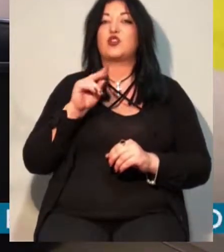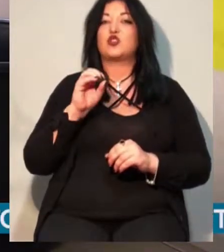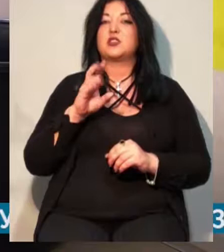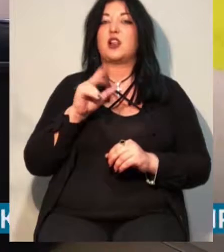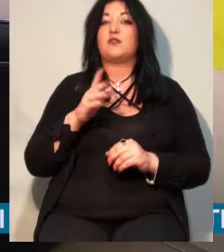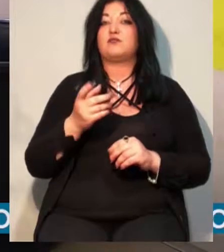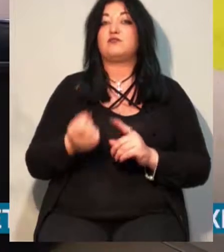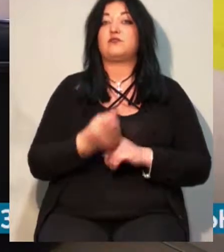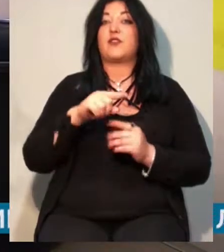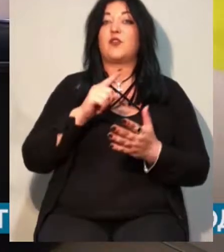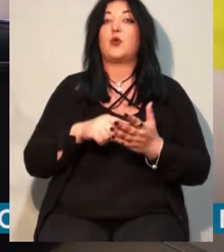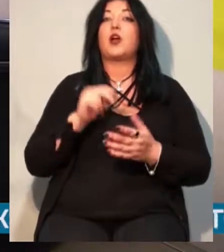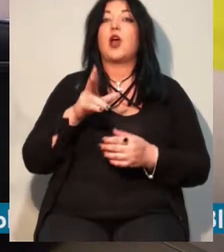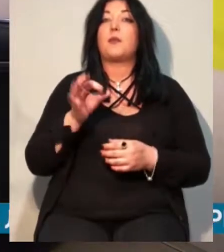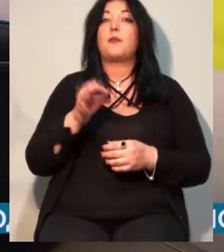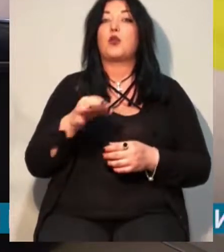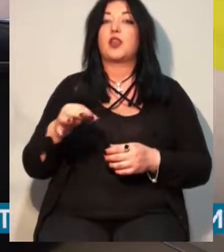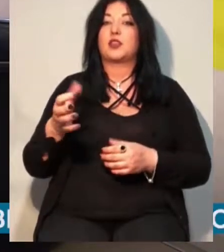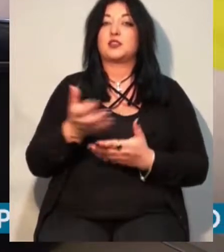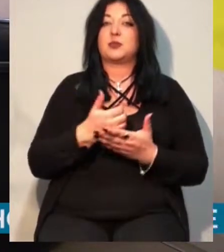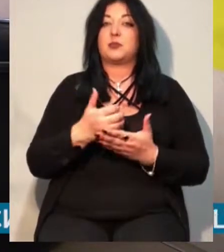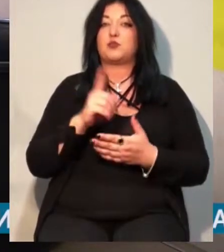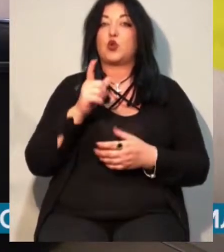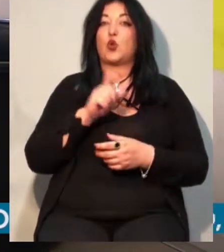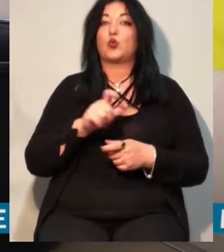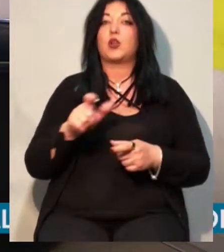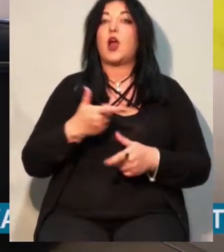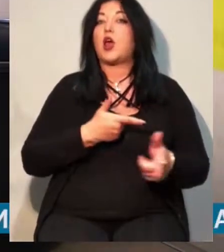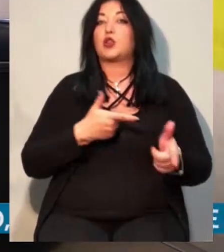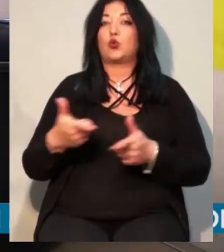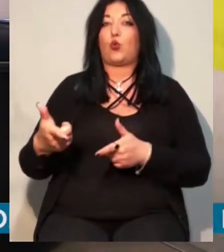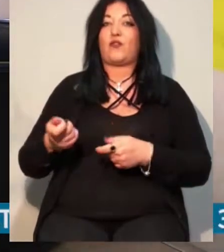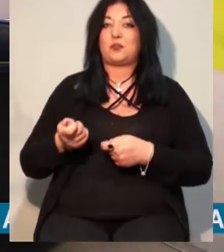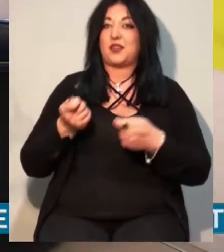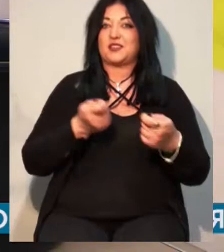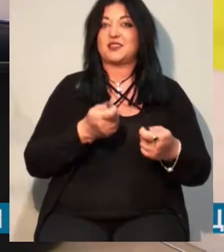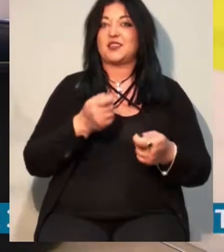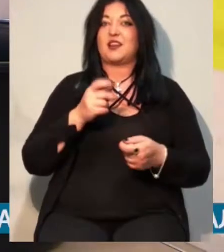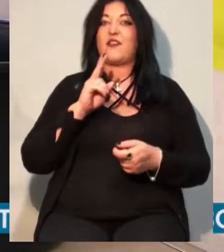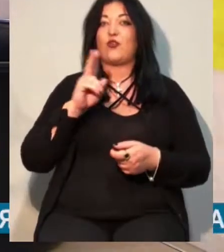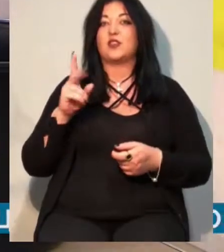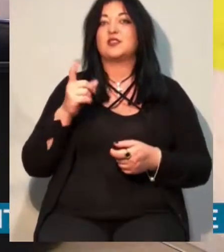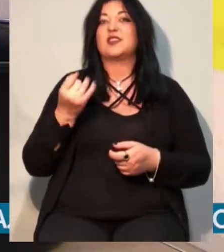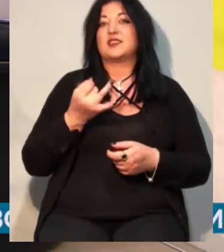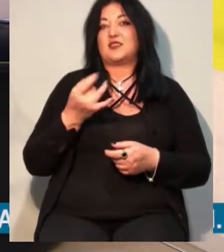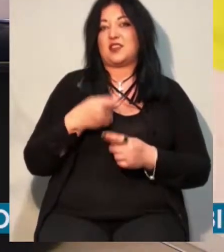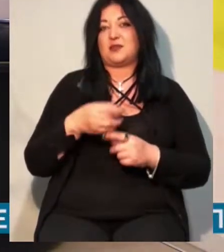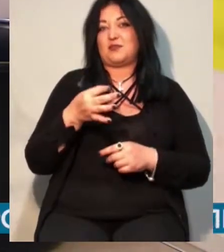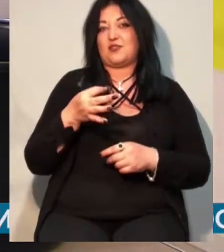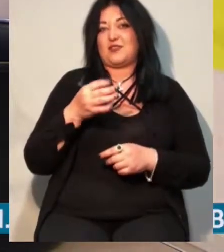монети збирати, тому що люди готові приносити, кого це заінтересувало, ці монети, але вони не знають, як